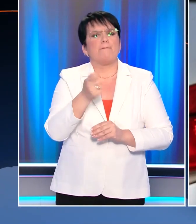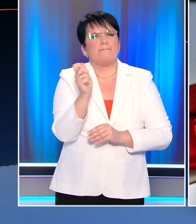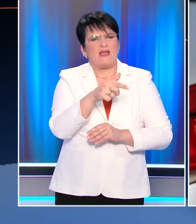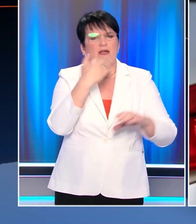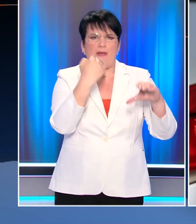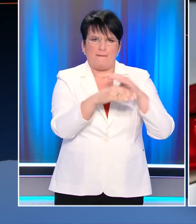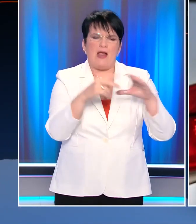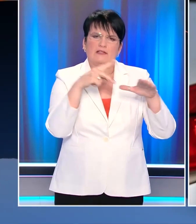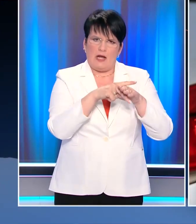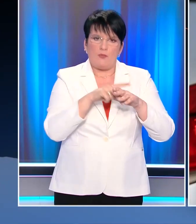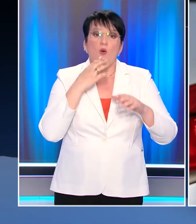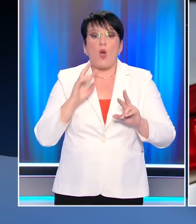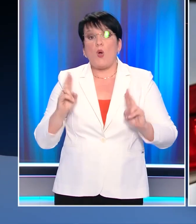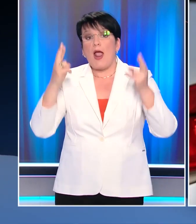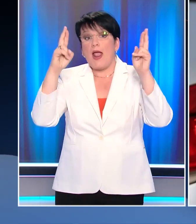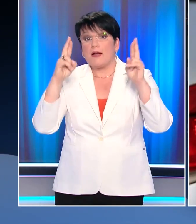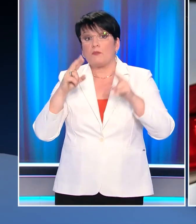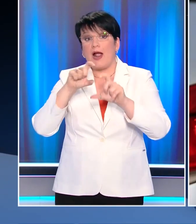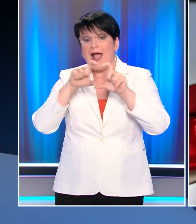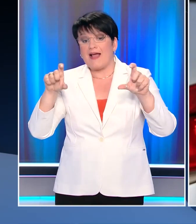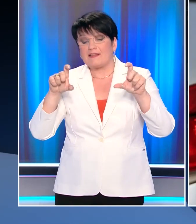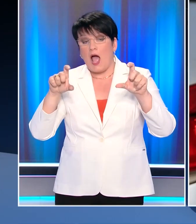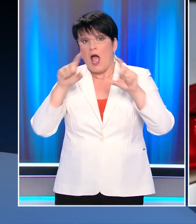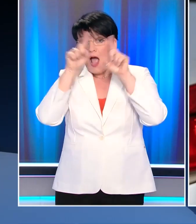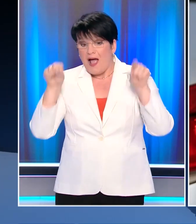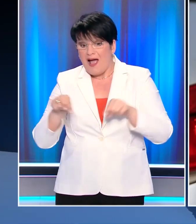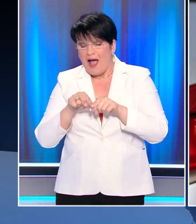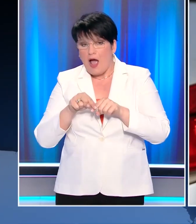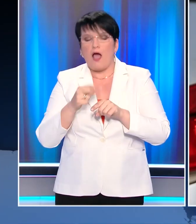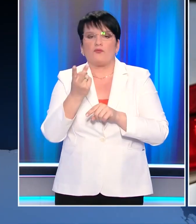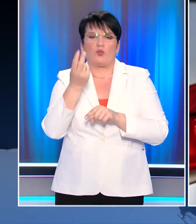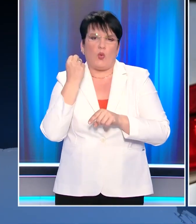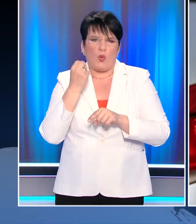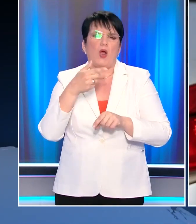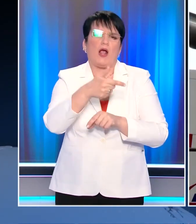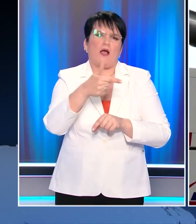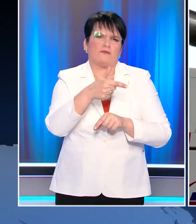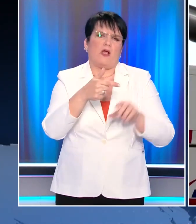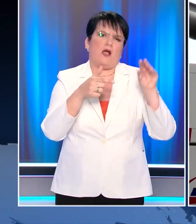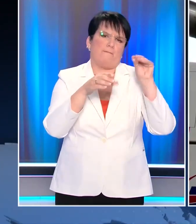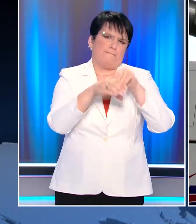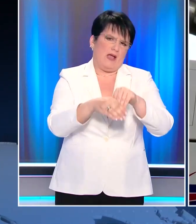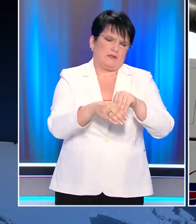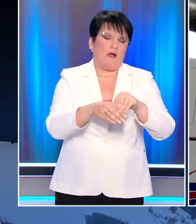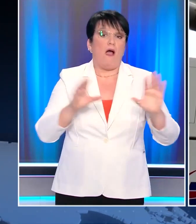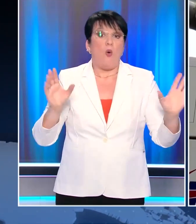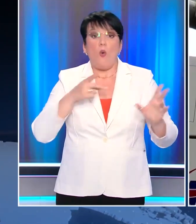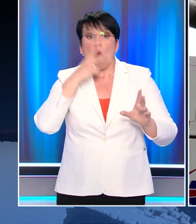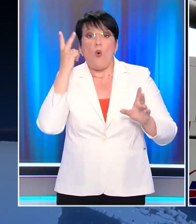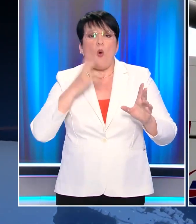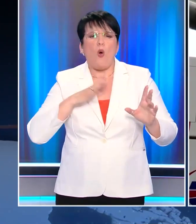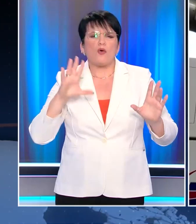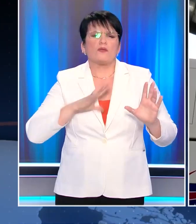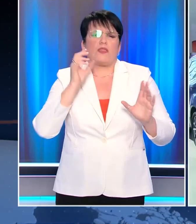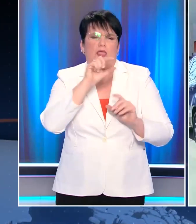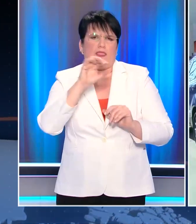email από την τράπεζα για να ενεργοποιήσουν την ψηφιακή κάρτα, με την οποία θα εξαργυρώνεται επιδότηση στα πρατήρια καυσίμων. Για όσους δεν επιθυμούν να κατεβάσουν